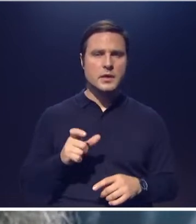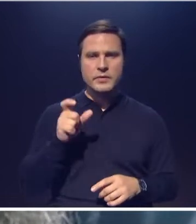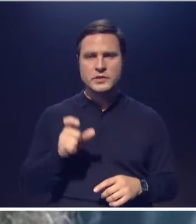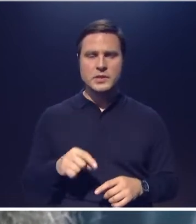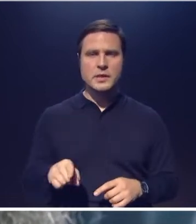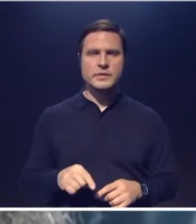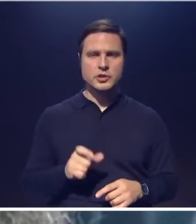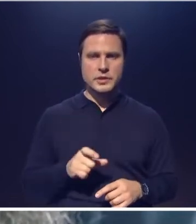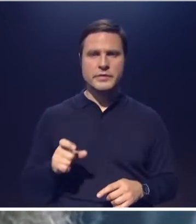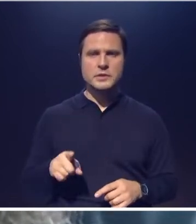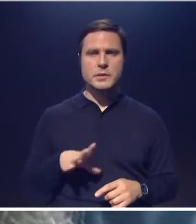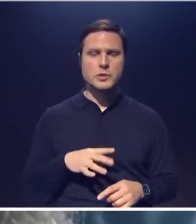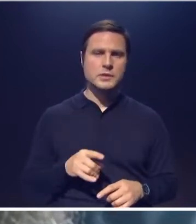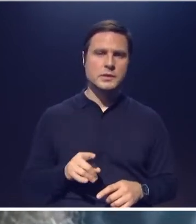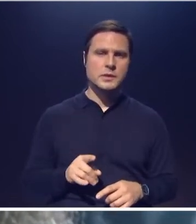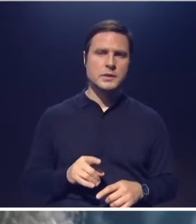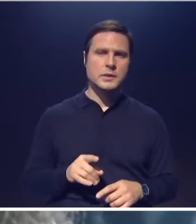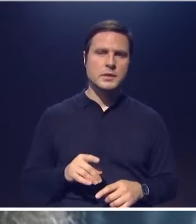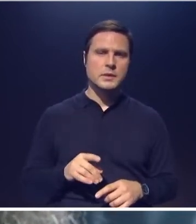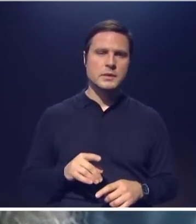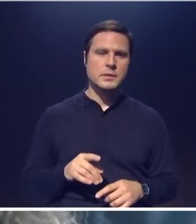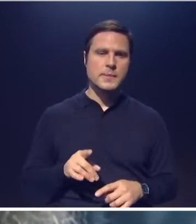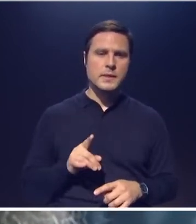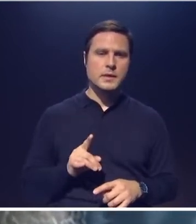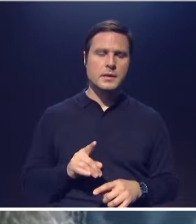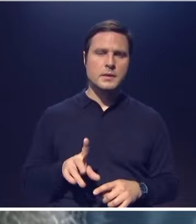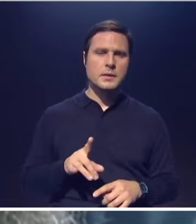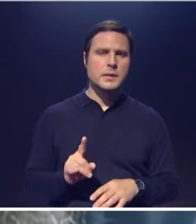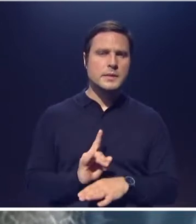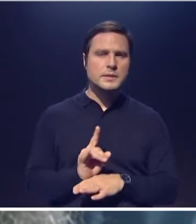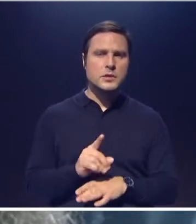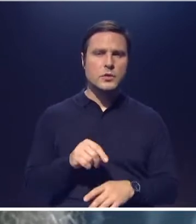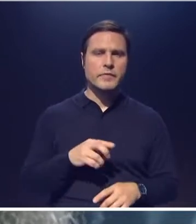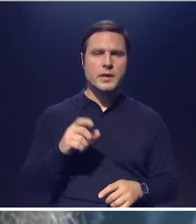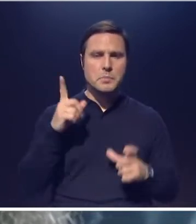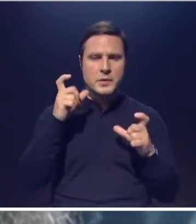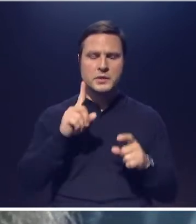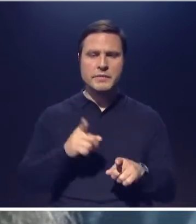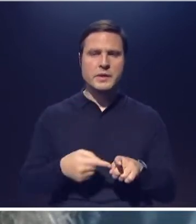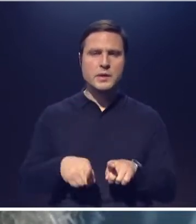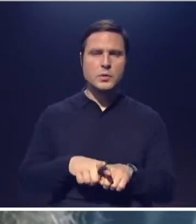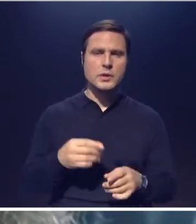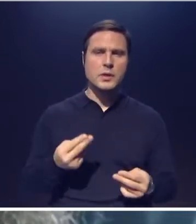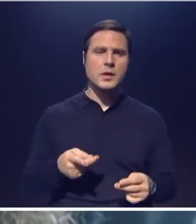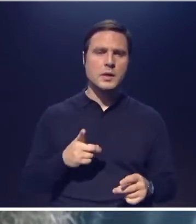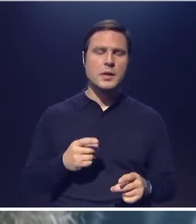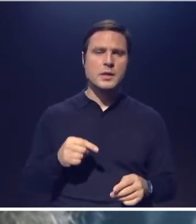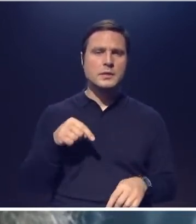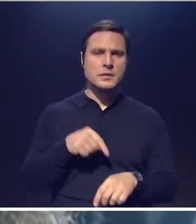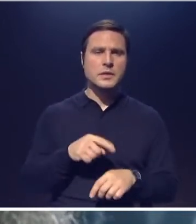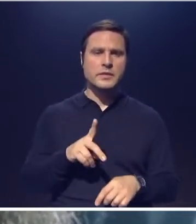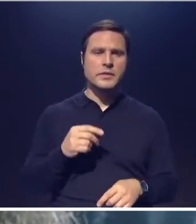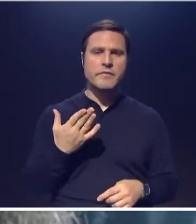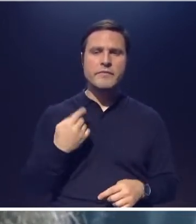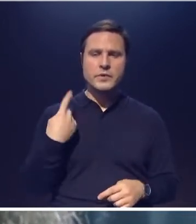быть инсценировка бесов, которые подыгрывают и делают вид, что они поддались на какое-то